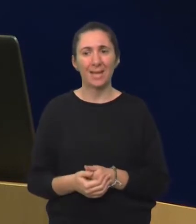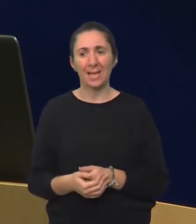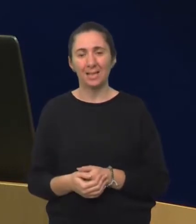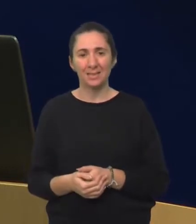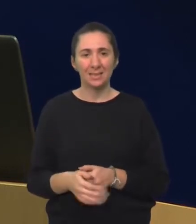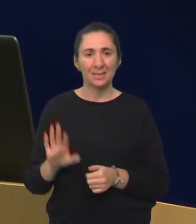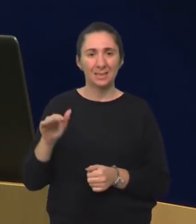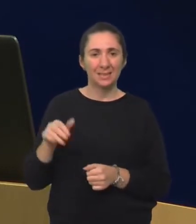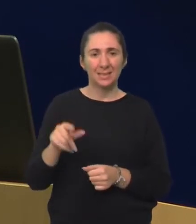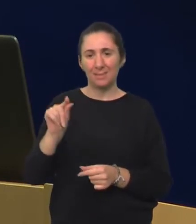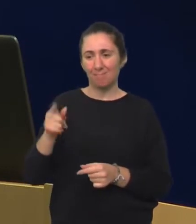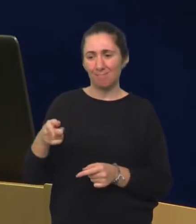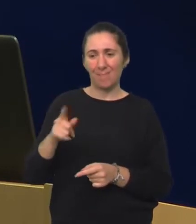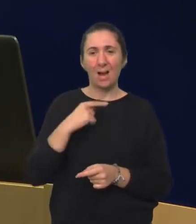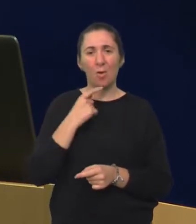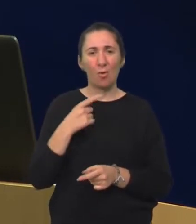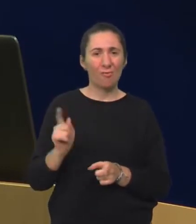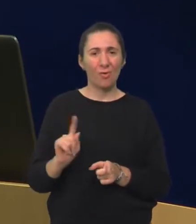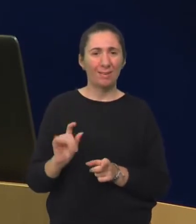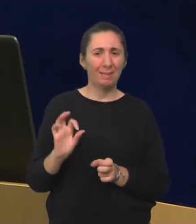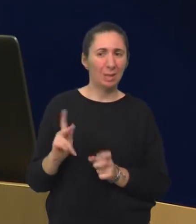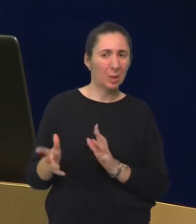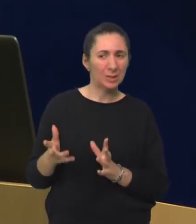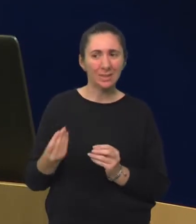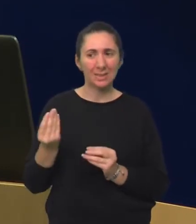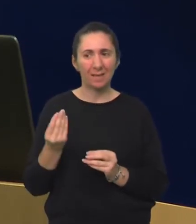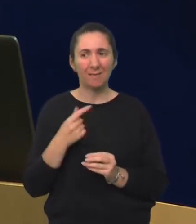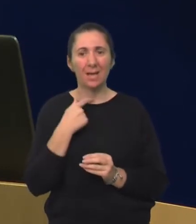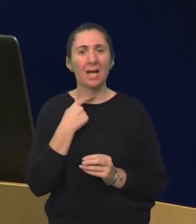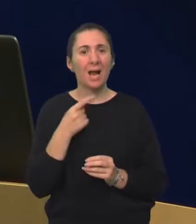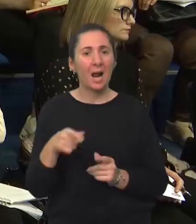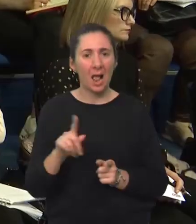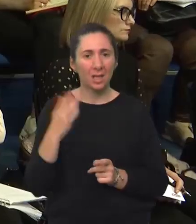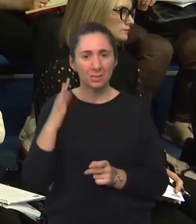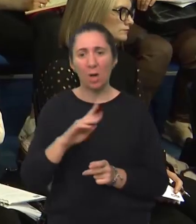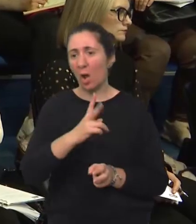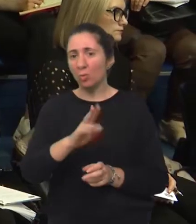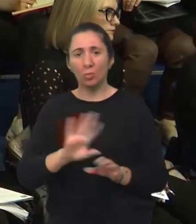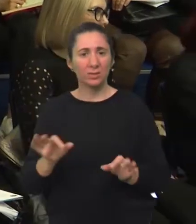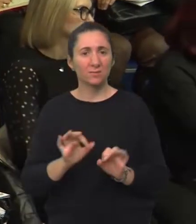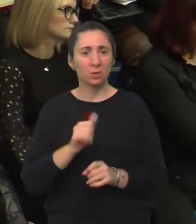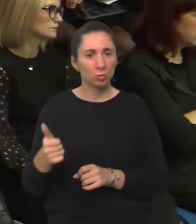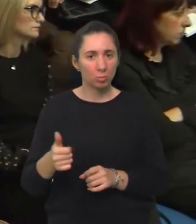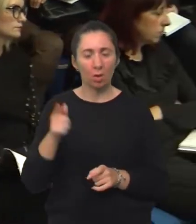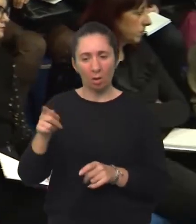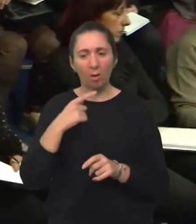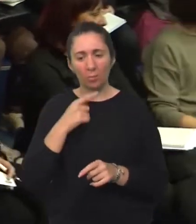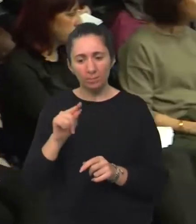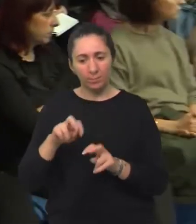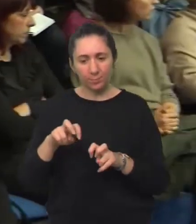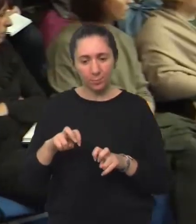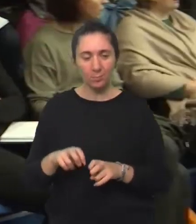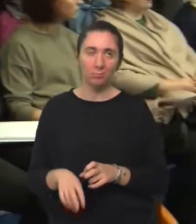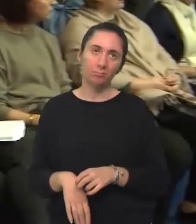malo mu nešto s govorom baš nije, ok, neke glasove ne zna izgovoriti, ali sve drugo vam je super. Onda krenete čačkati i vidite